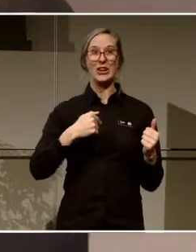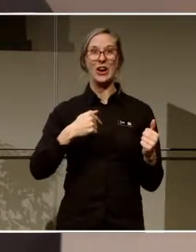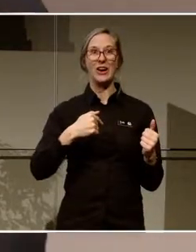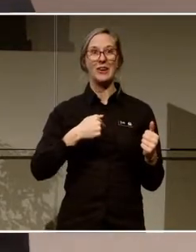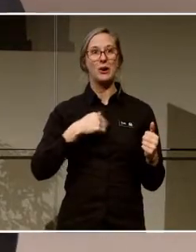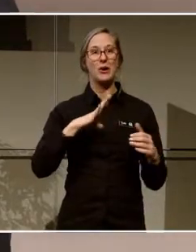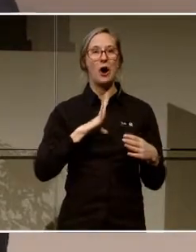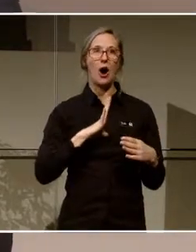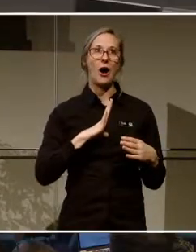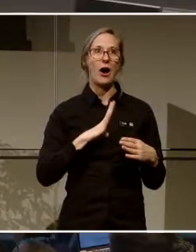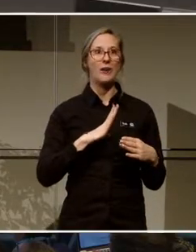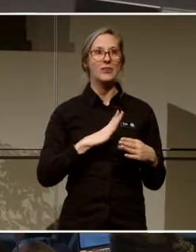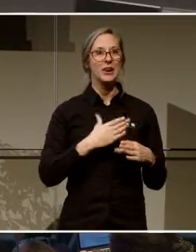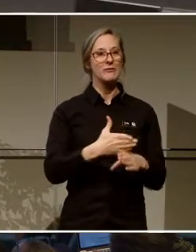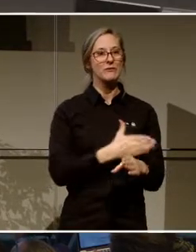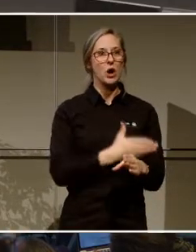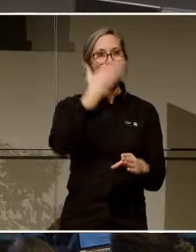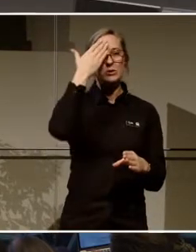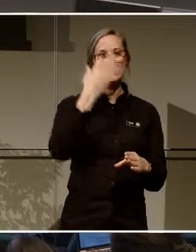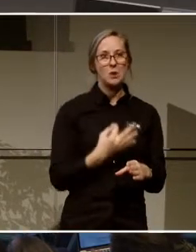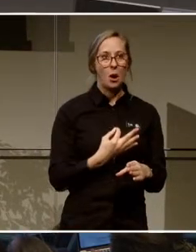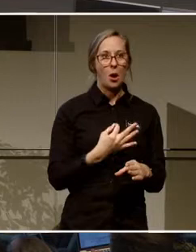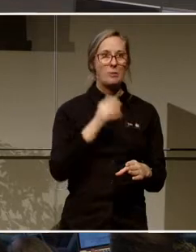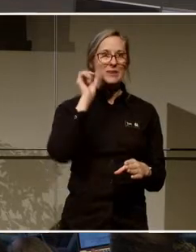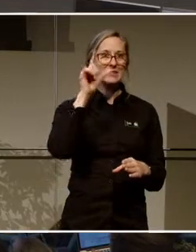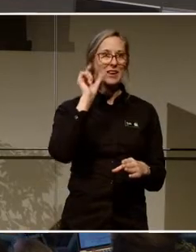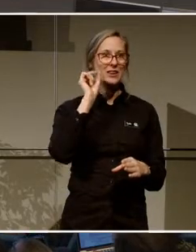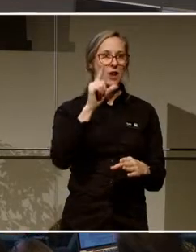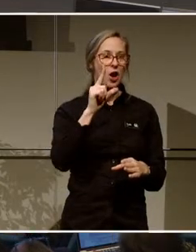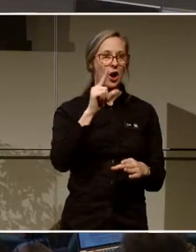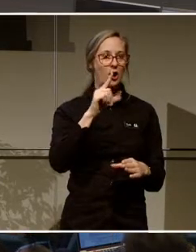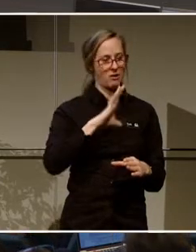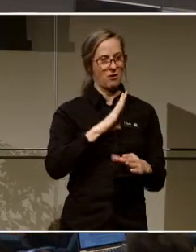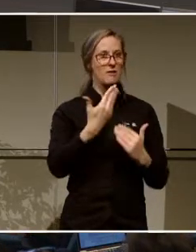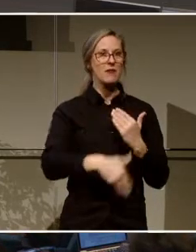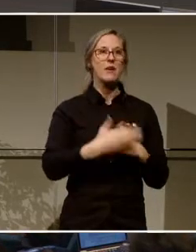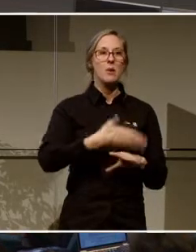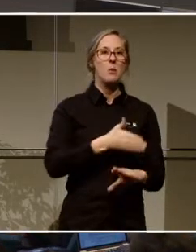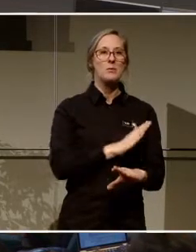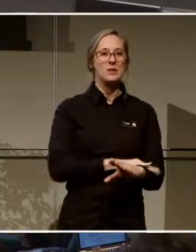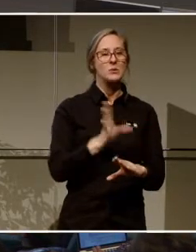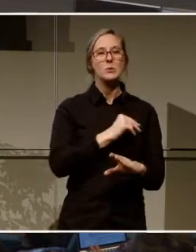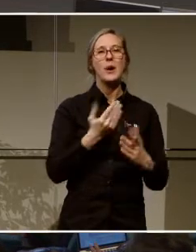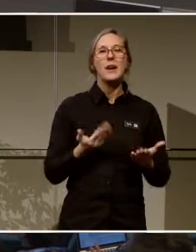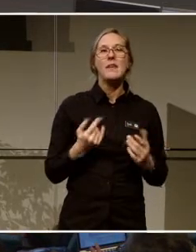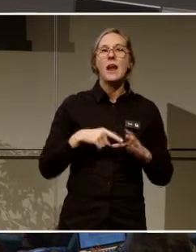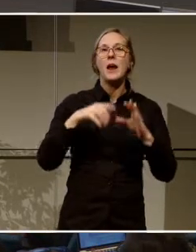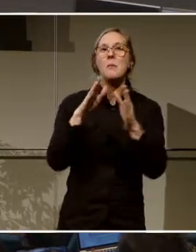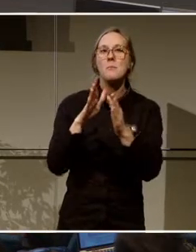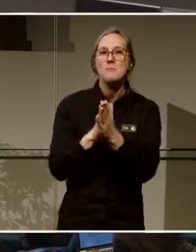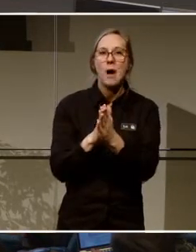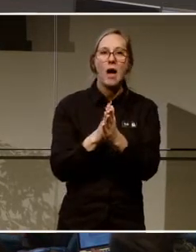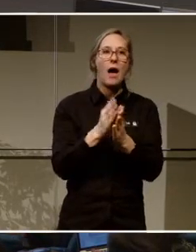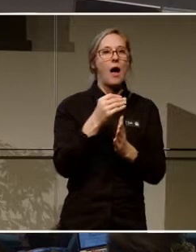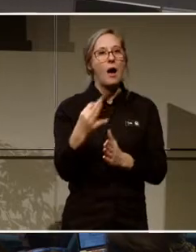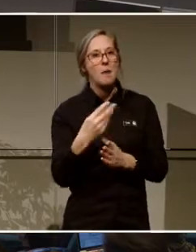digital förkunskap, en kompetens, för mig är det ju såklart lättare att hänga med när e-tjänsterna utvecklas, när apparna blir mer